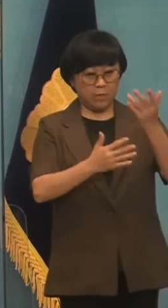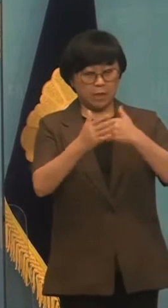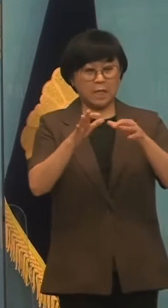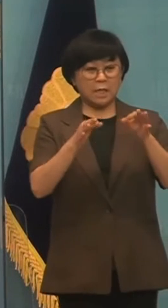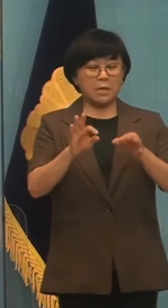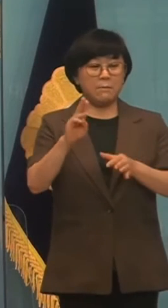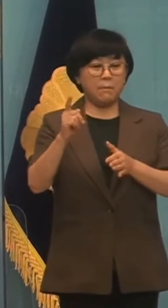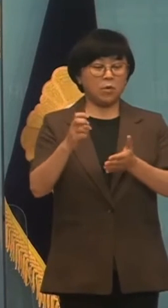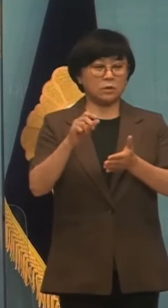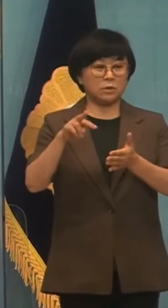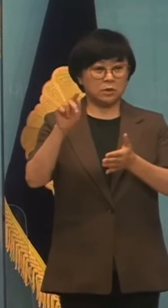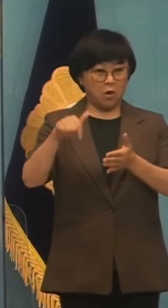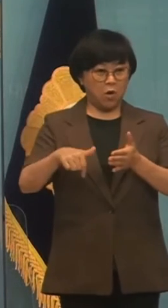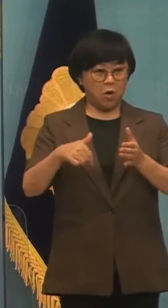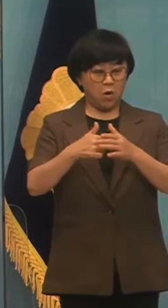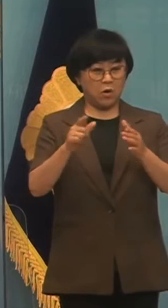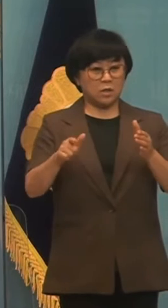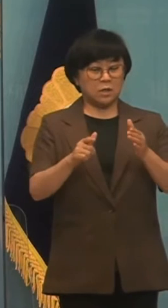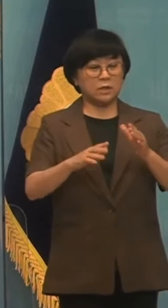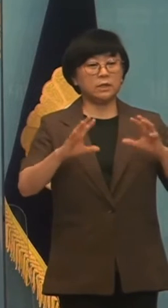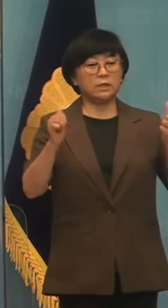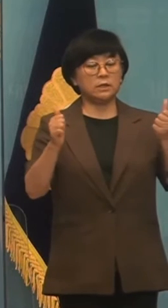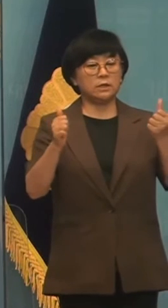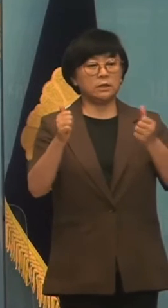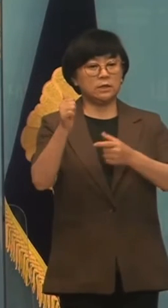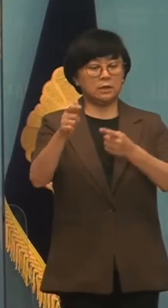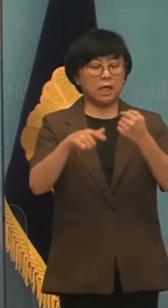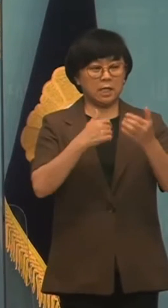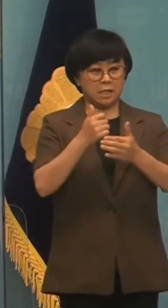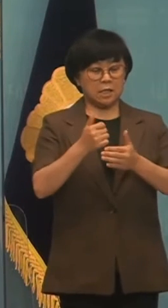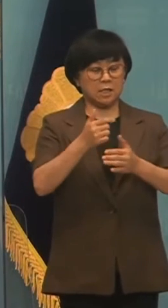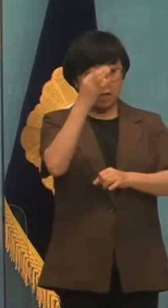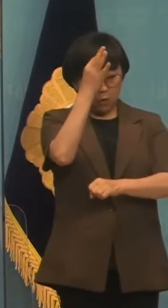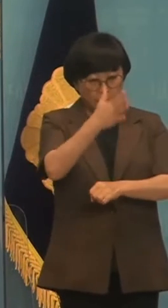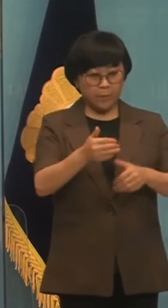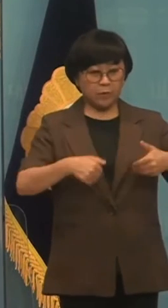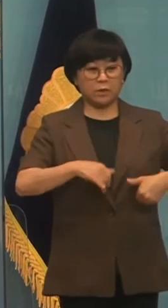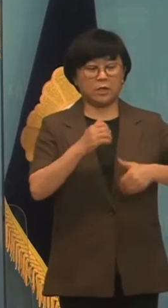민공식 사과하고 책임져야 한다라는 취지의 브리핑을 하도록 하겠습니다.